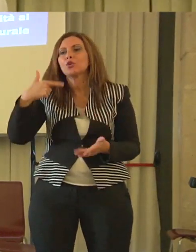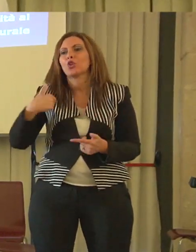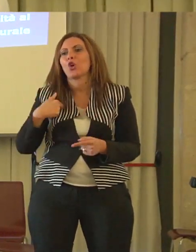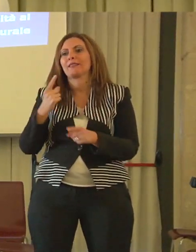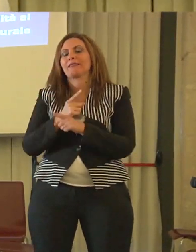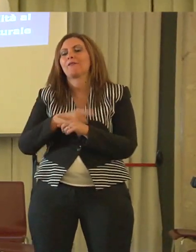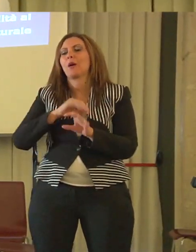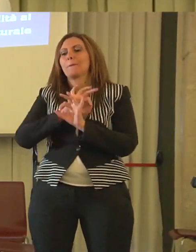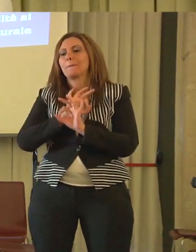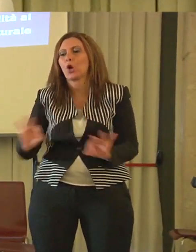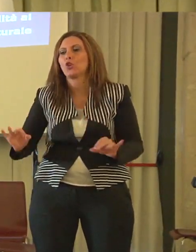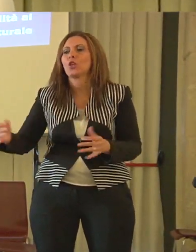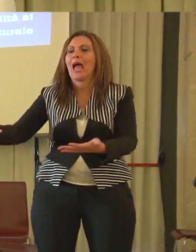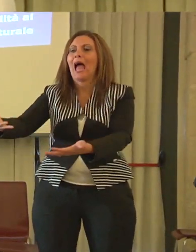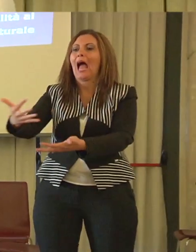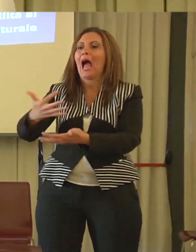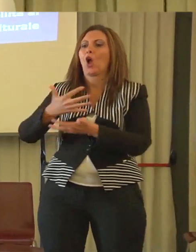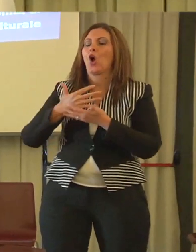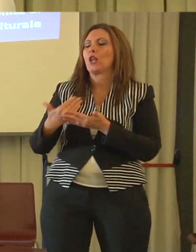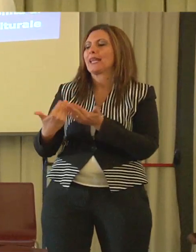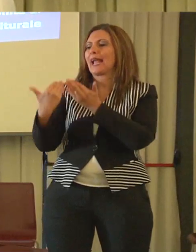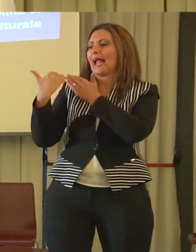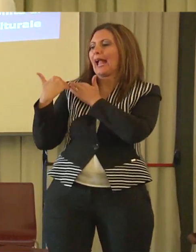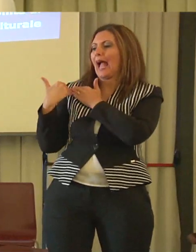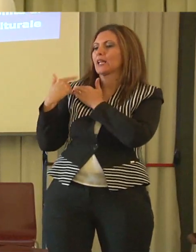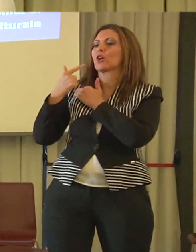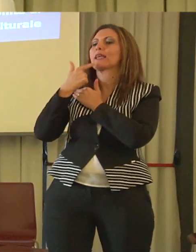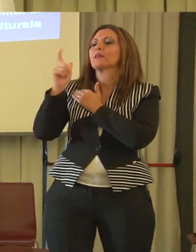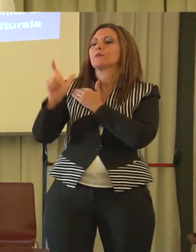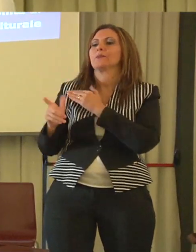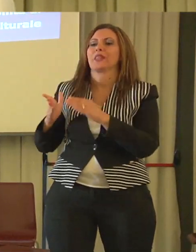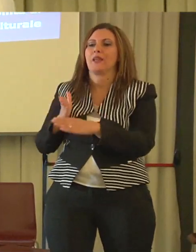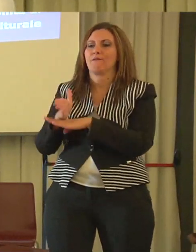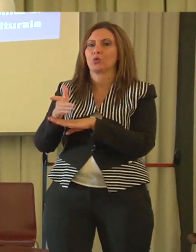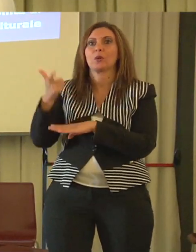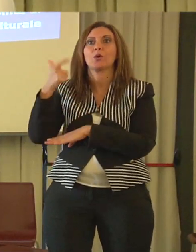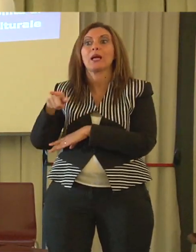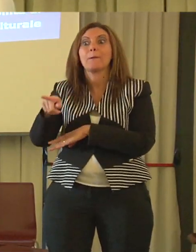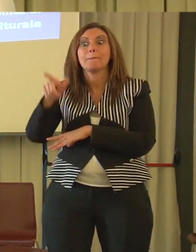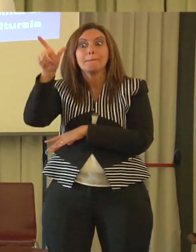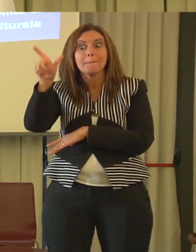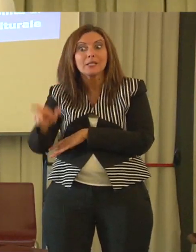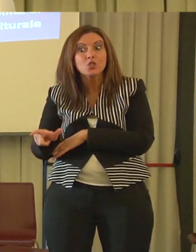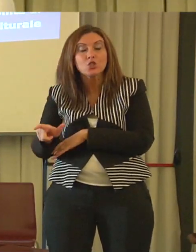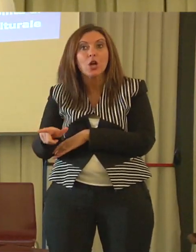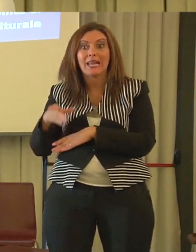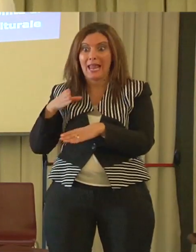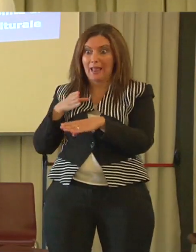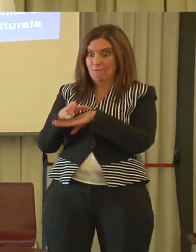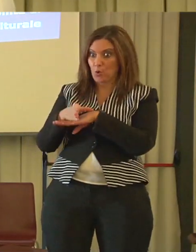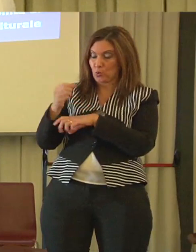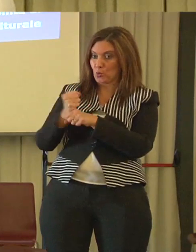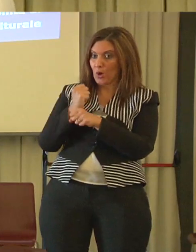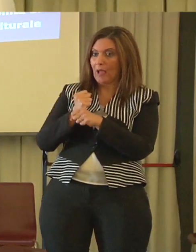in una presa in carico globale, perché queste persone dopo un infortunio da lavoro hanno